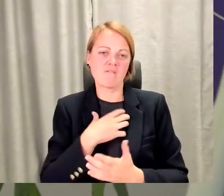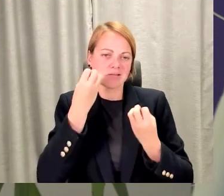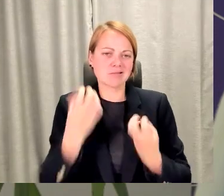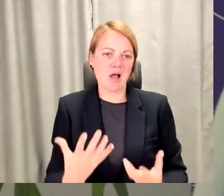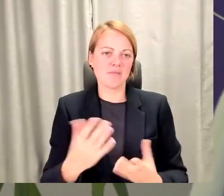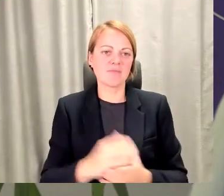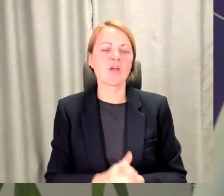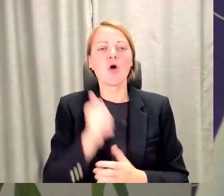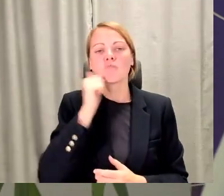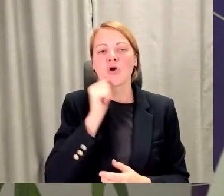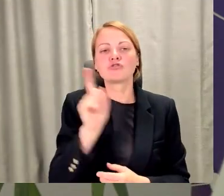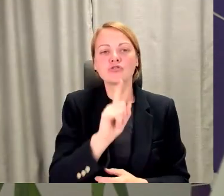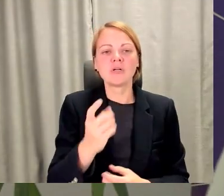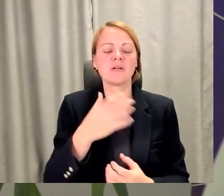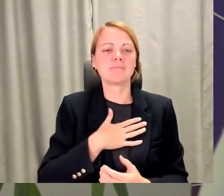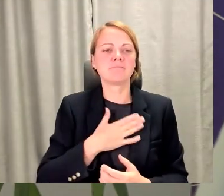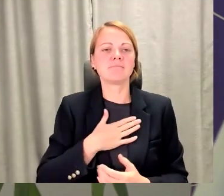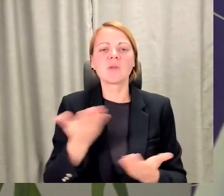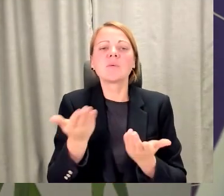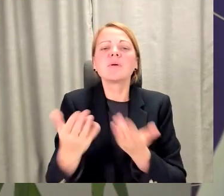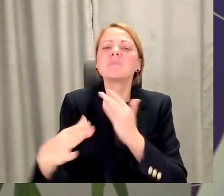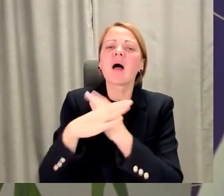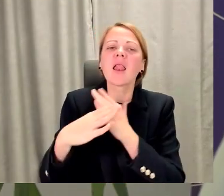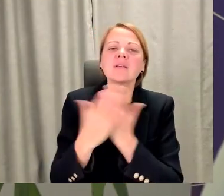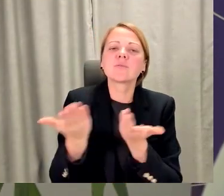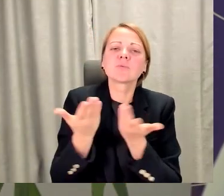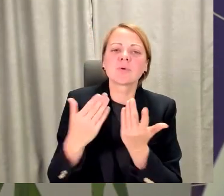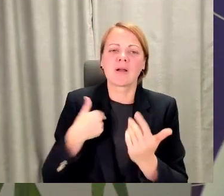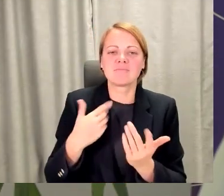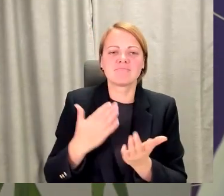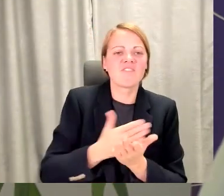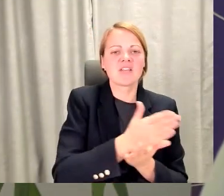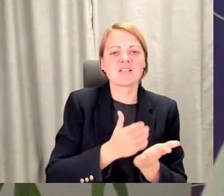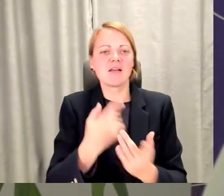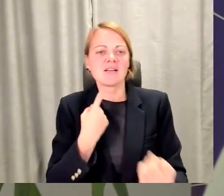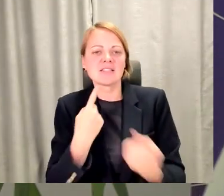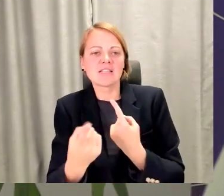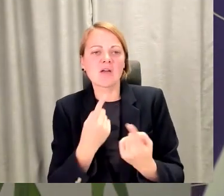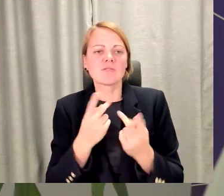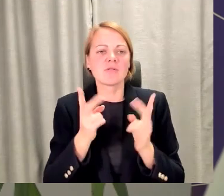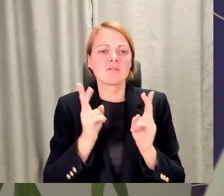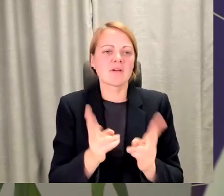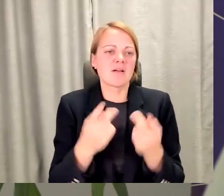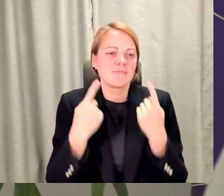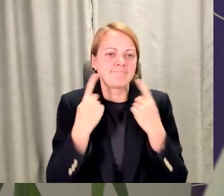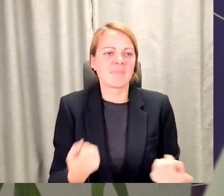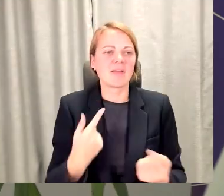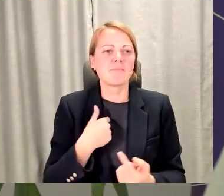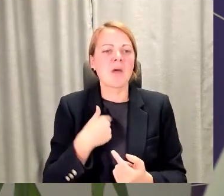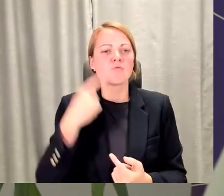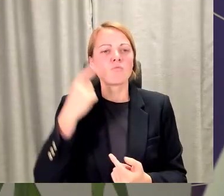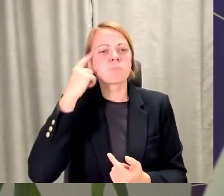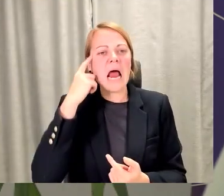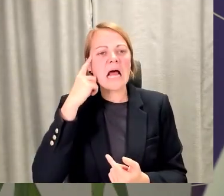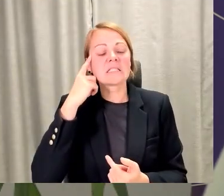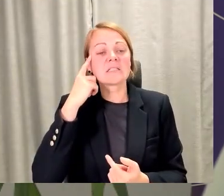palīdzēt iedodēt to virzienu, nodefinējiet. Sarunā, testā, es nezinu kā, bet tas ir tas, kad cilvēki jau